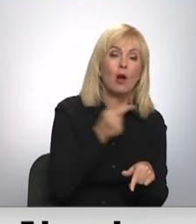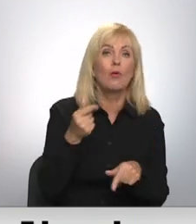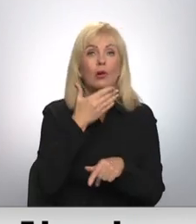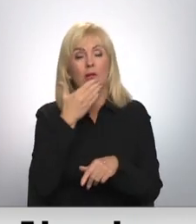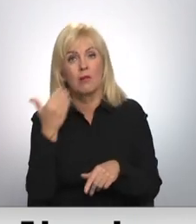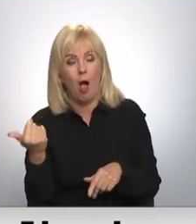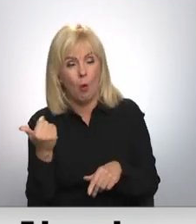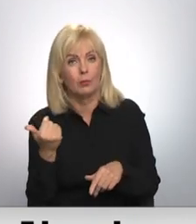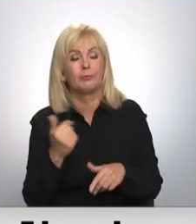Emīls Višķers, RTV.